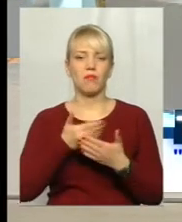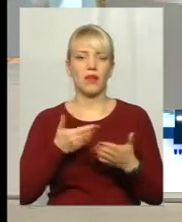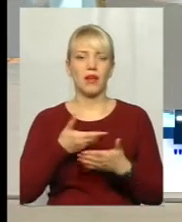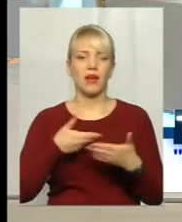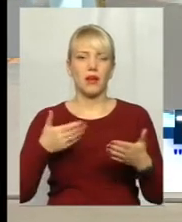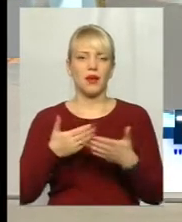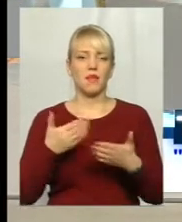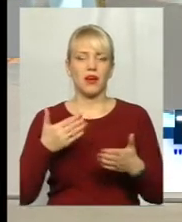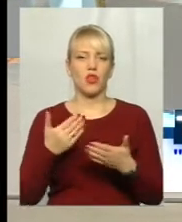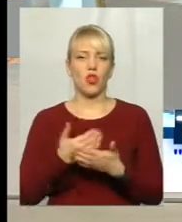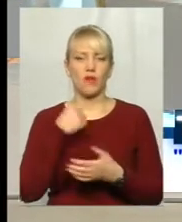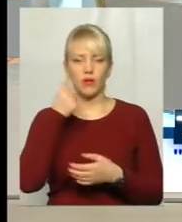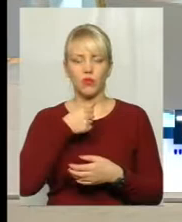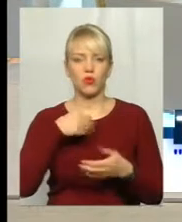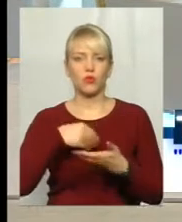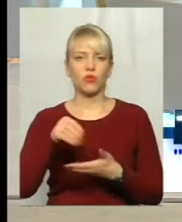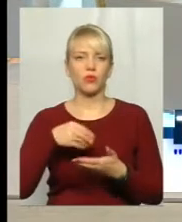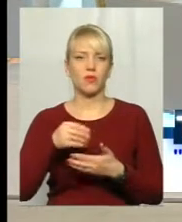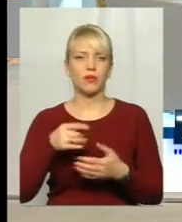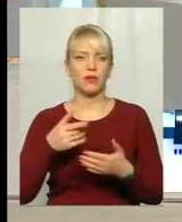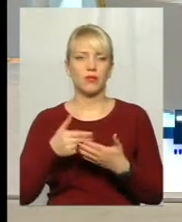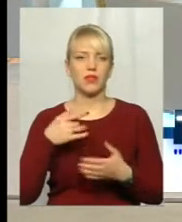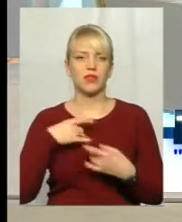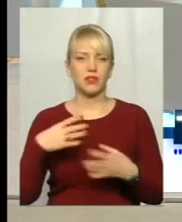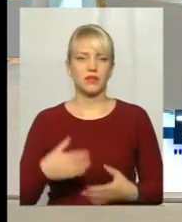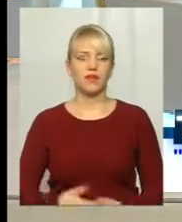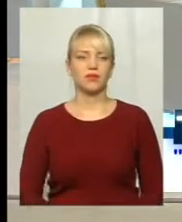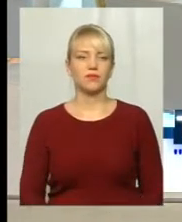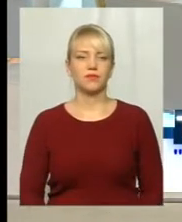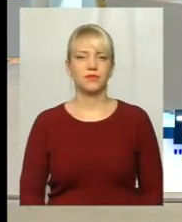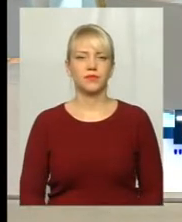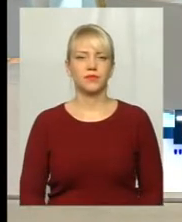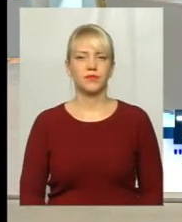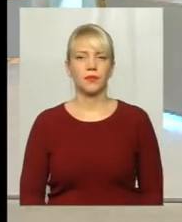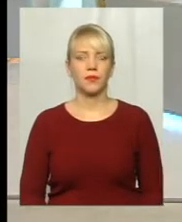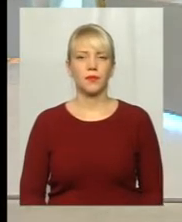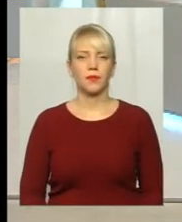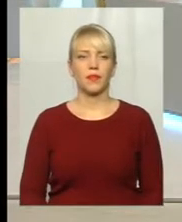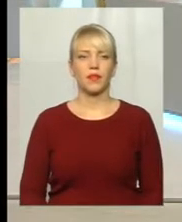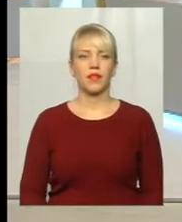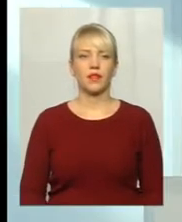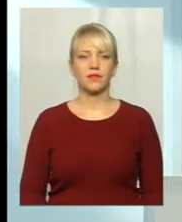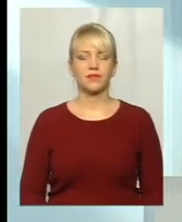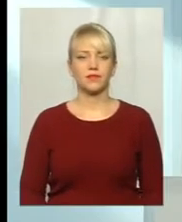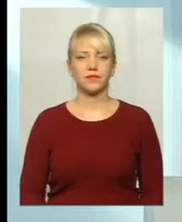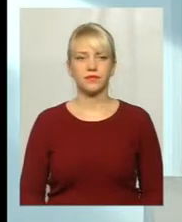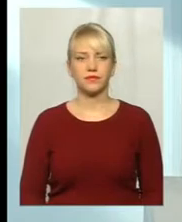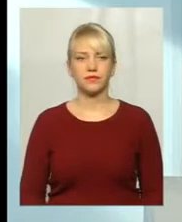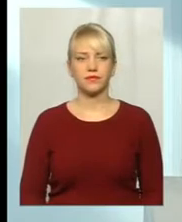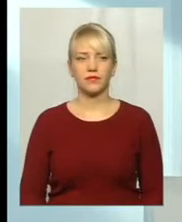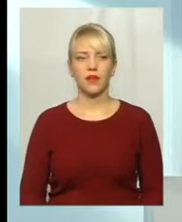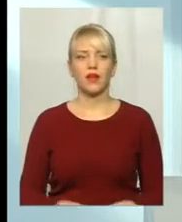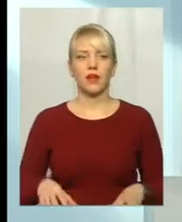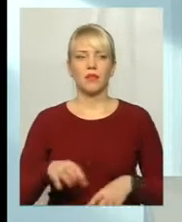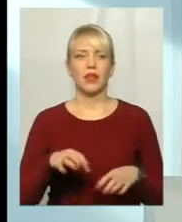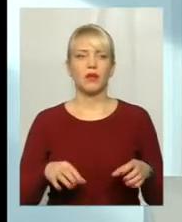скуповуватись до свят? Маніпуляція – те, що я вже зазначала про значення знижки. Маніпуляція